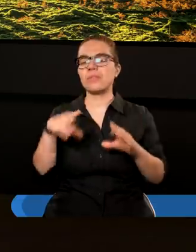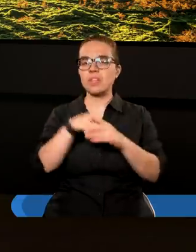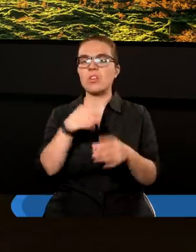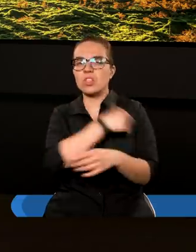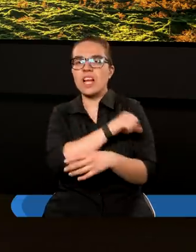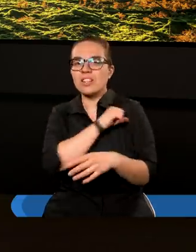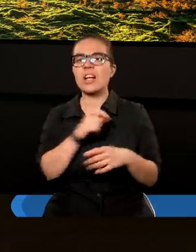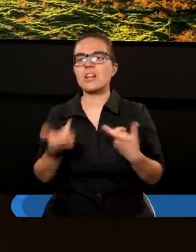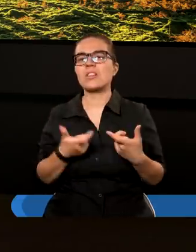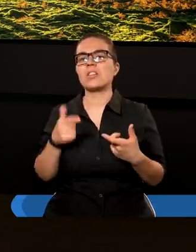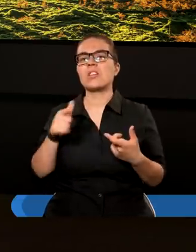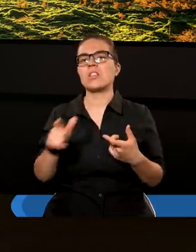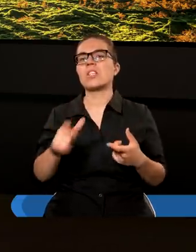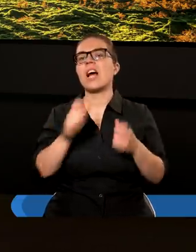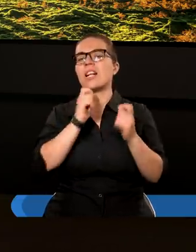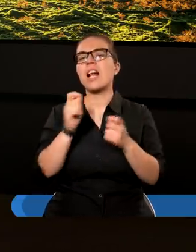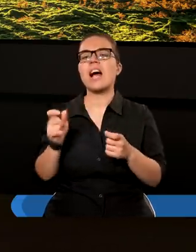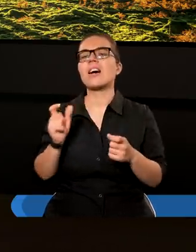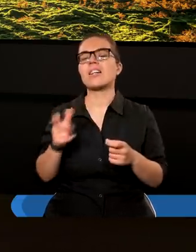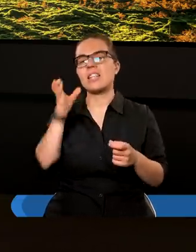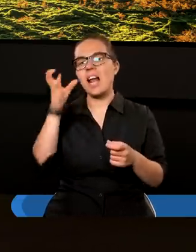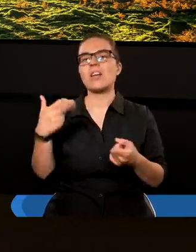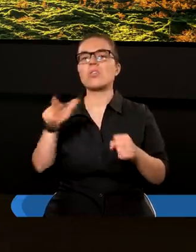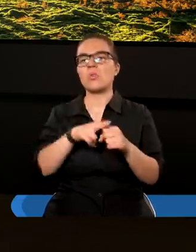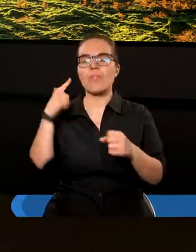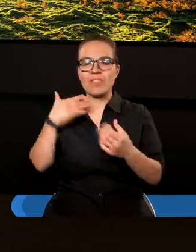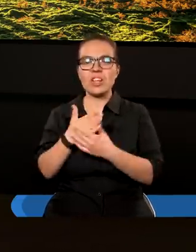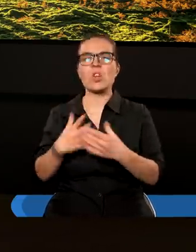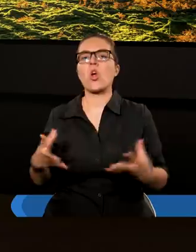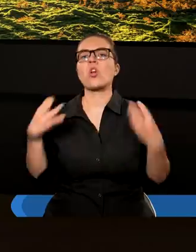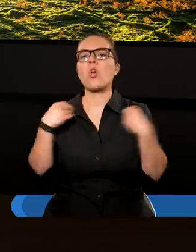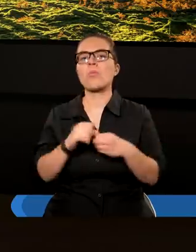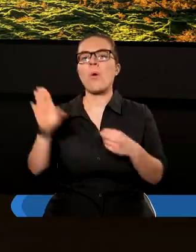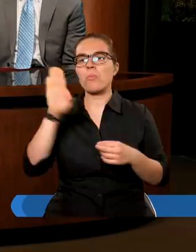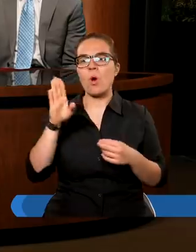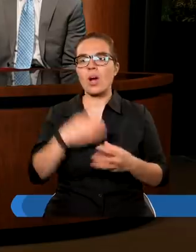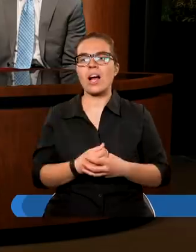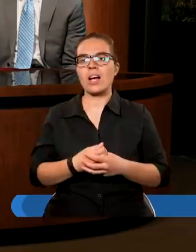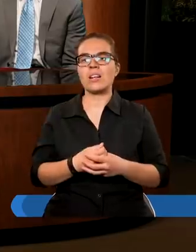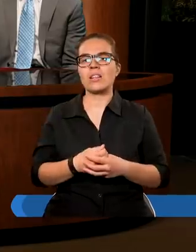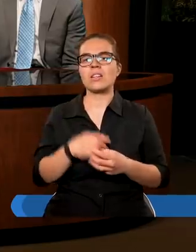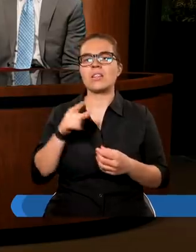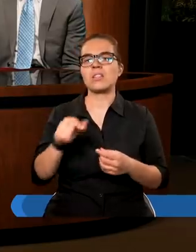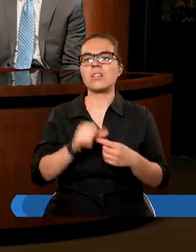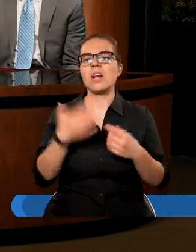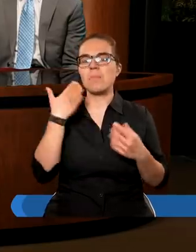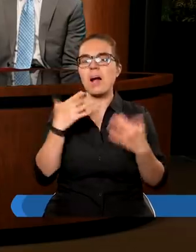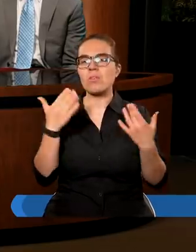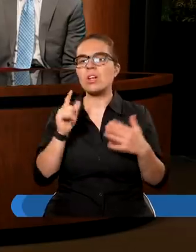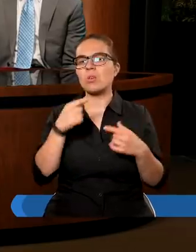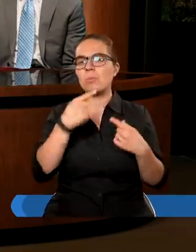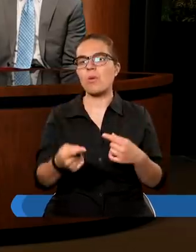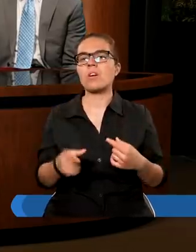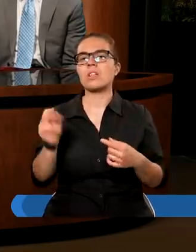chrześcijanina czym są te dary, te talenty, które wierzący otrzymują od Boga? Jezus bardzo jasno powiedział,